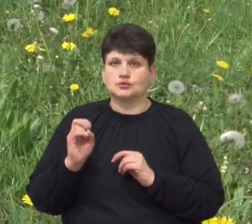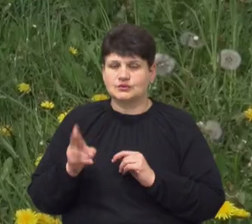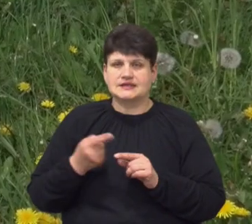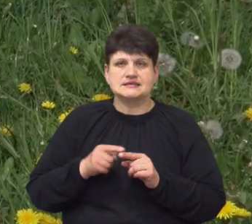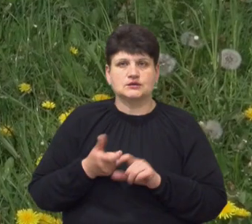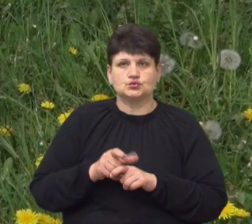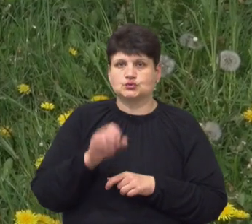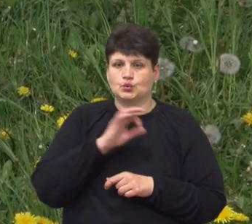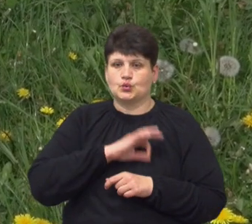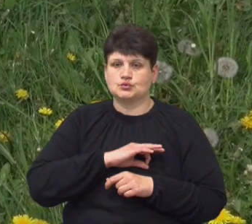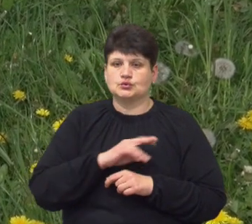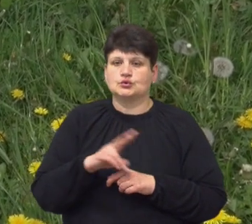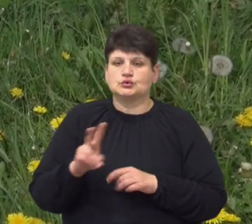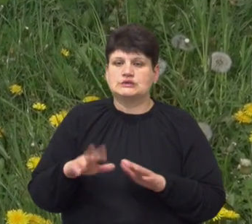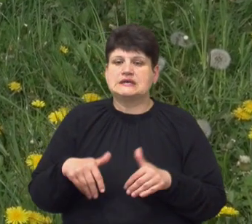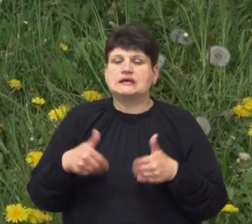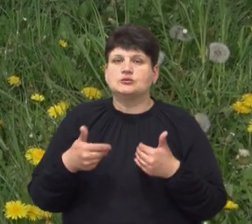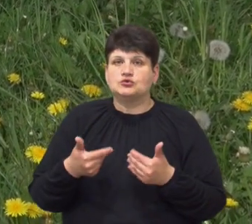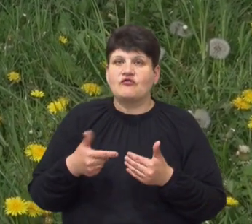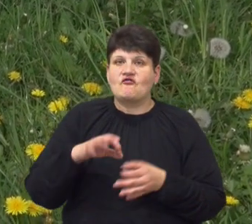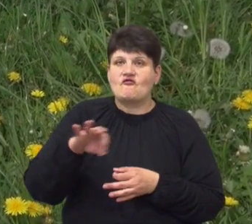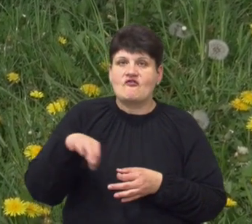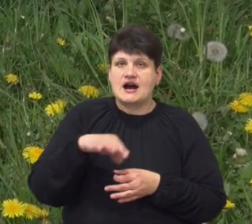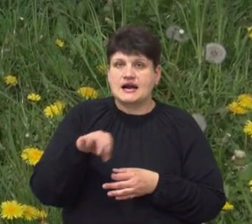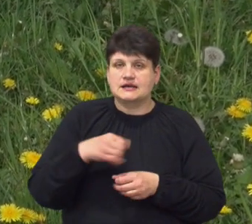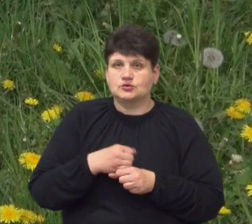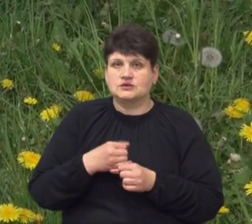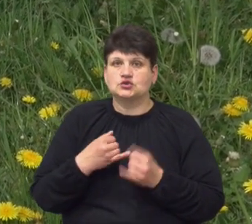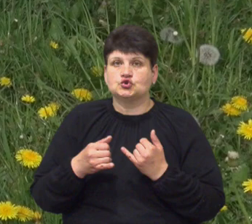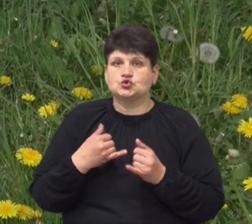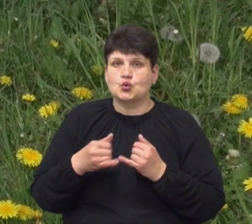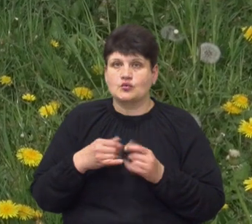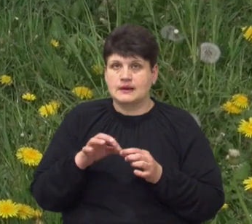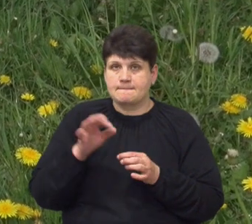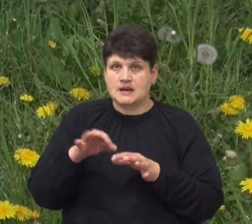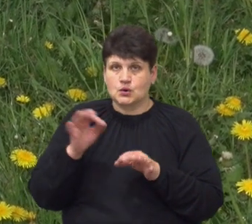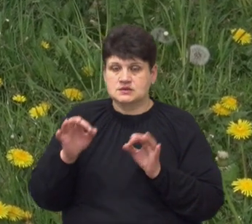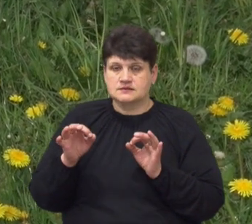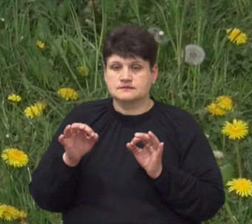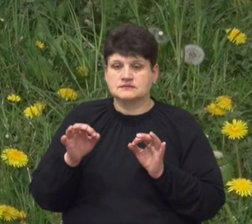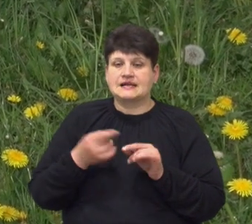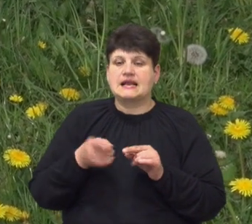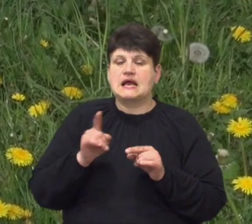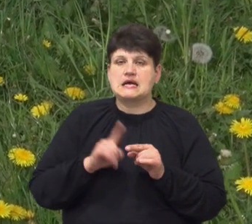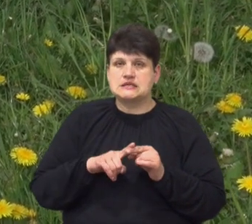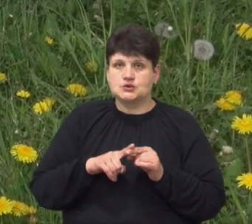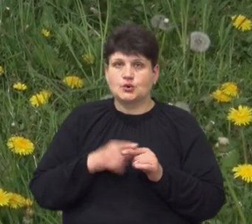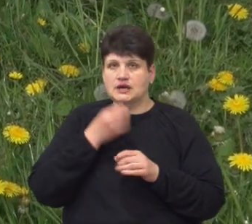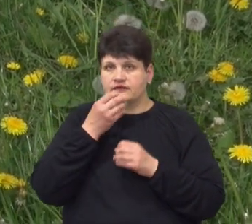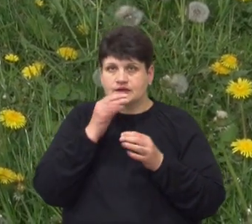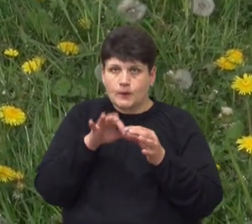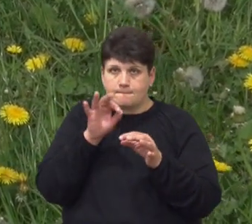корисно. Дехто рекомендує варення робити лише з жовтих пилюстків. Для цього пилюстки квітки